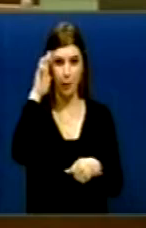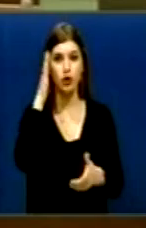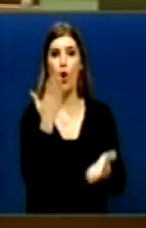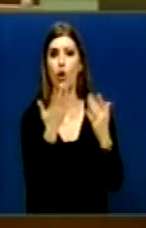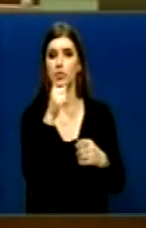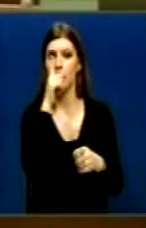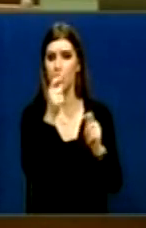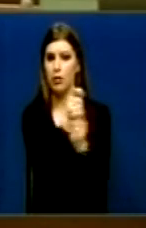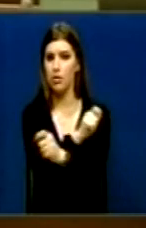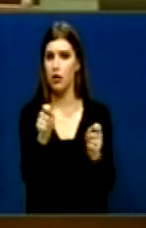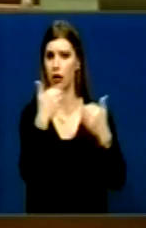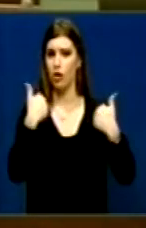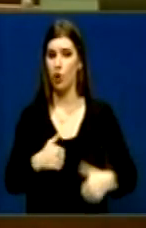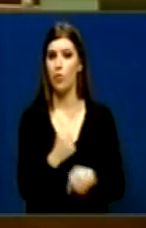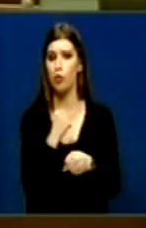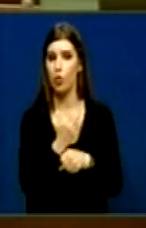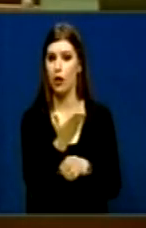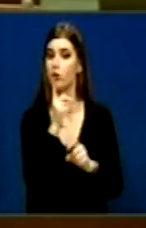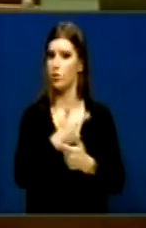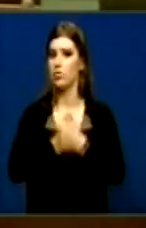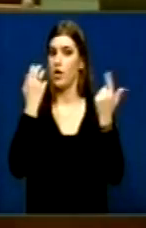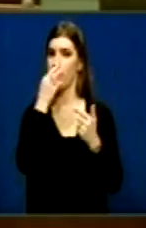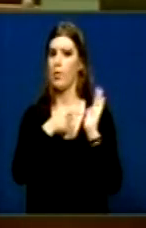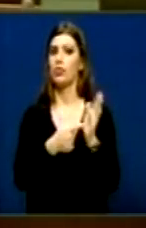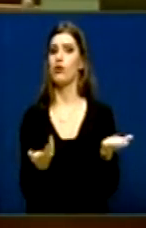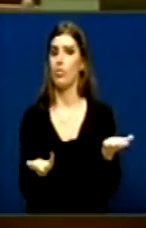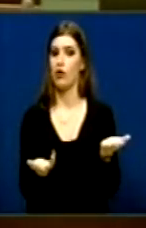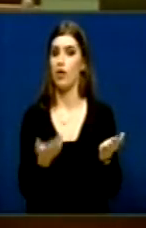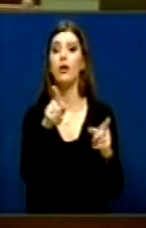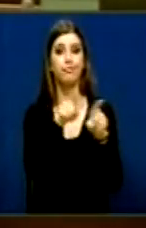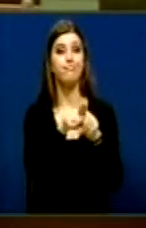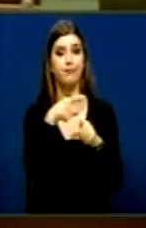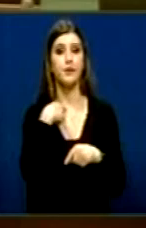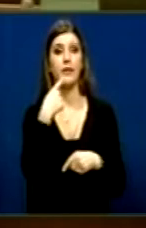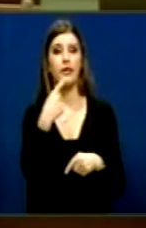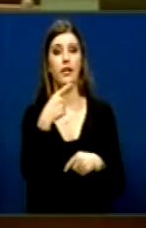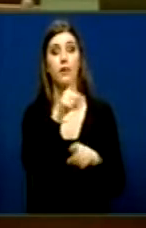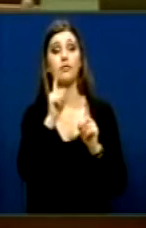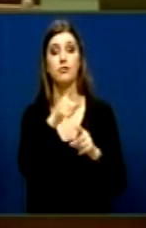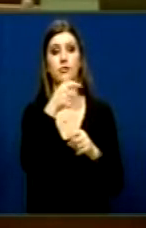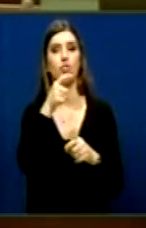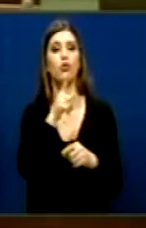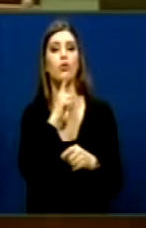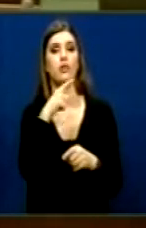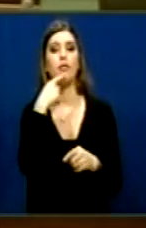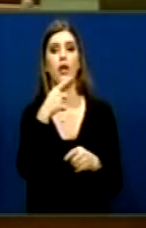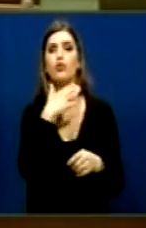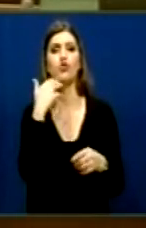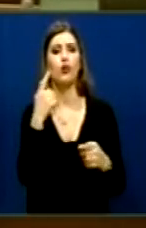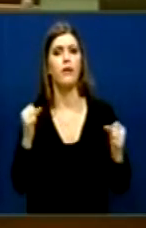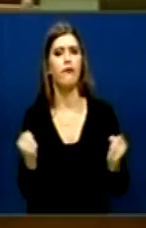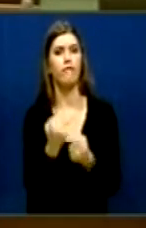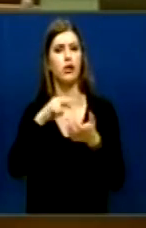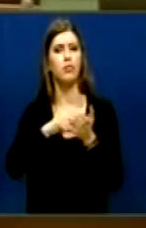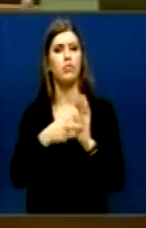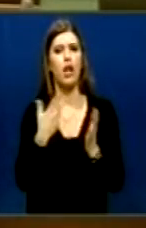Që definojnë pisa gjera Dhe pas taj në të njëti fjallim Kryojiministri nga thëtë Janë diskutime, dialoga, se e tha Shumë të rënda Që Qa që rënda ko ka me